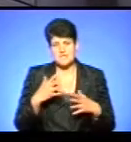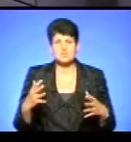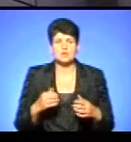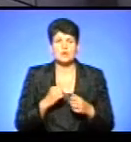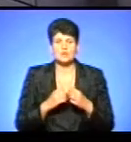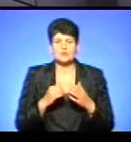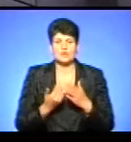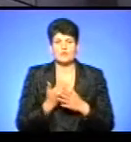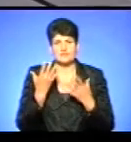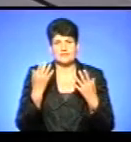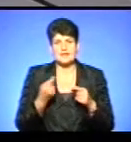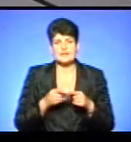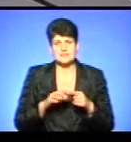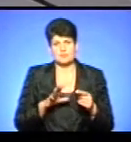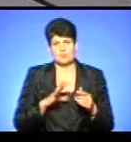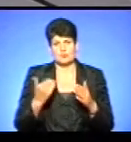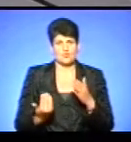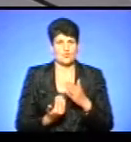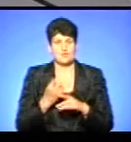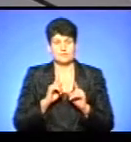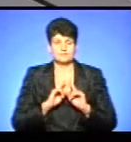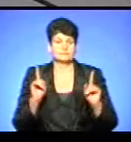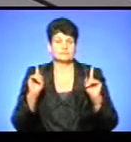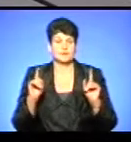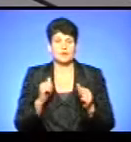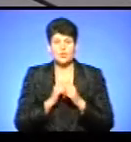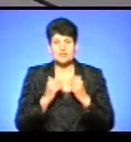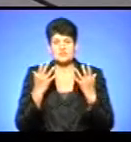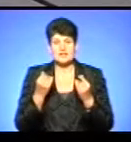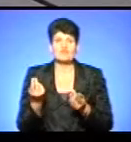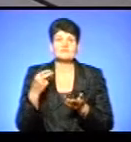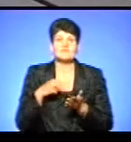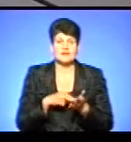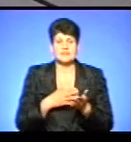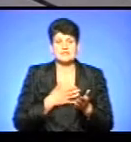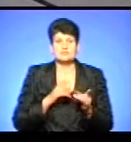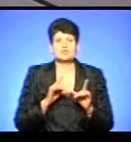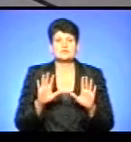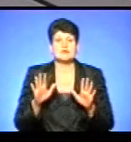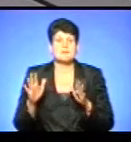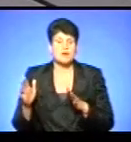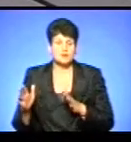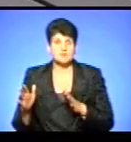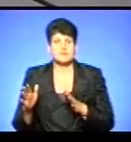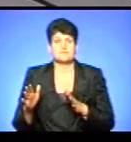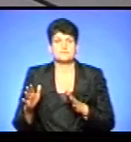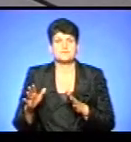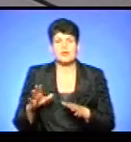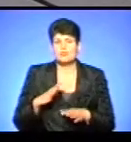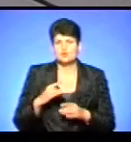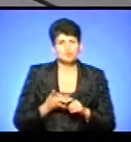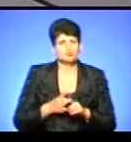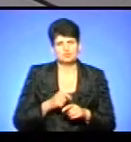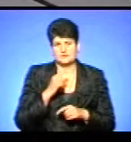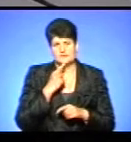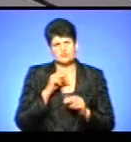кожен новий день це була якась пригода. Через те, що кожен день ми там вставали і з нами щось траплялися. Було дуже важко,